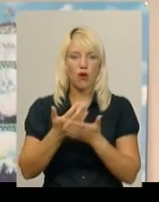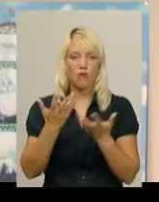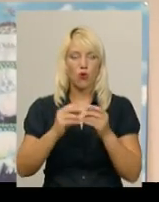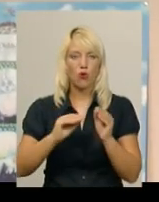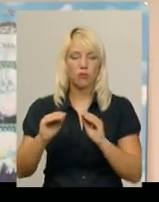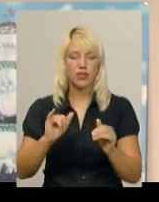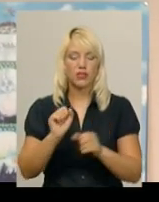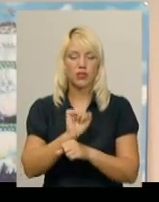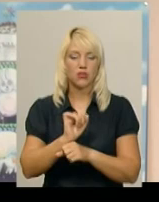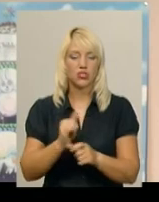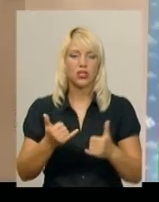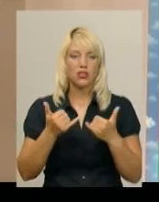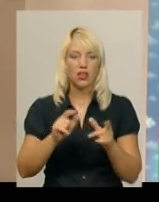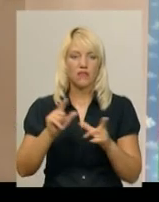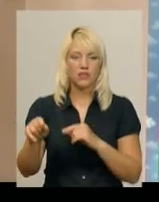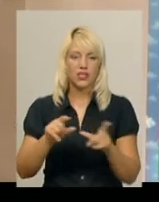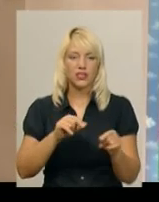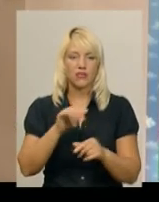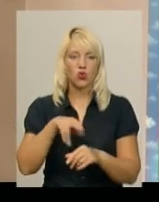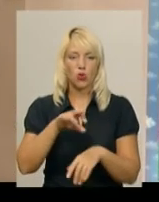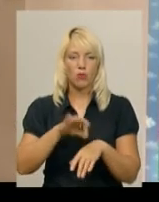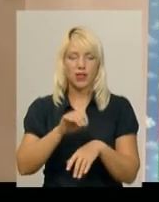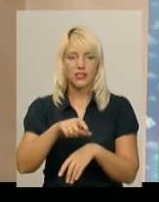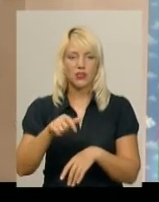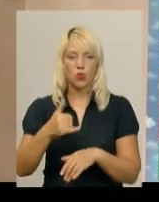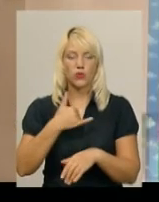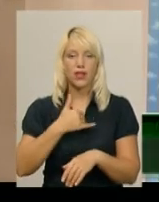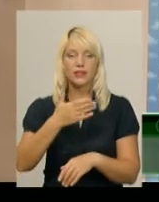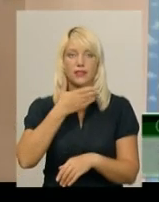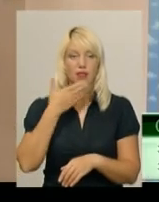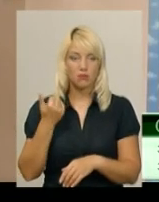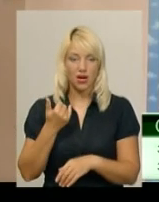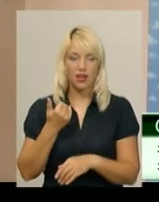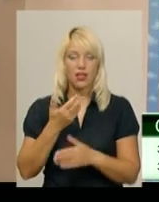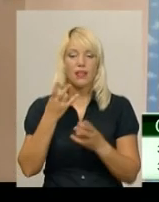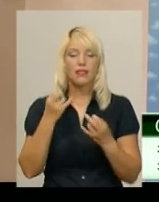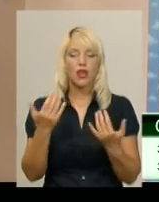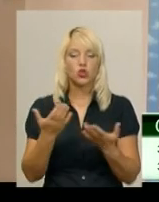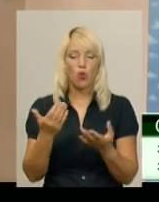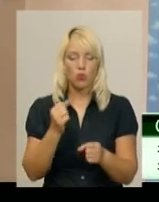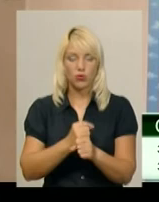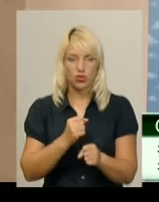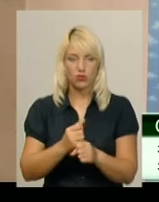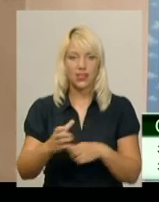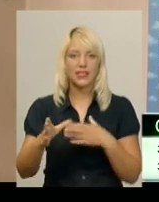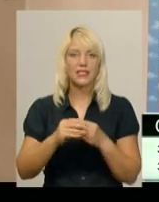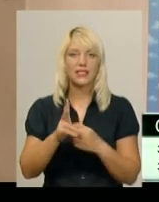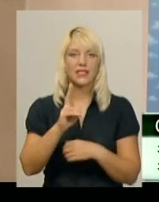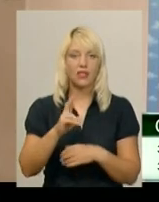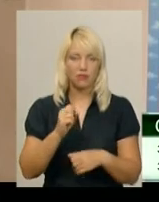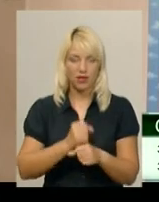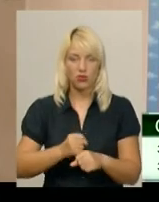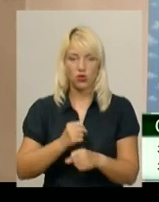машини для виїздів до пацієнтів. У нас і немає на чому працювати, з ким працювати.